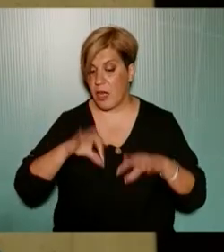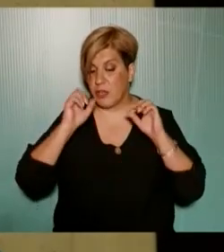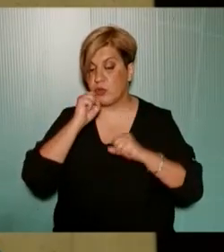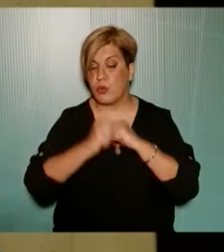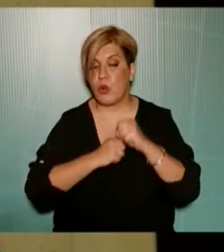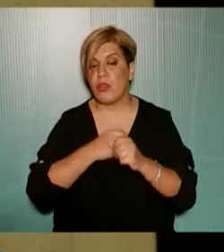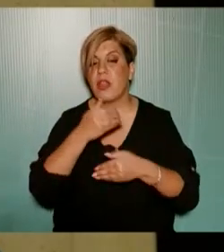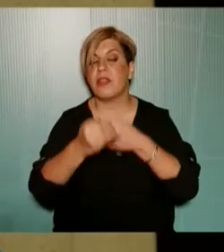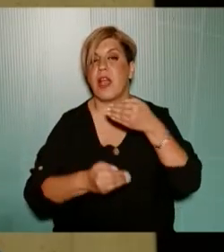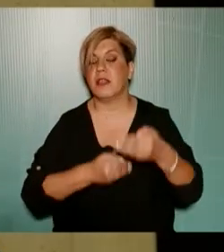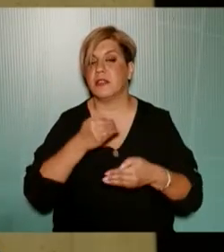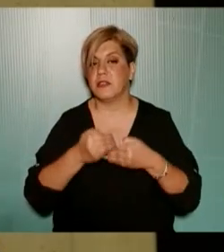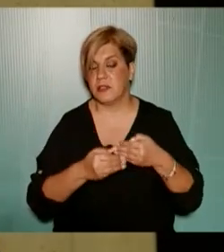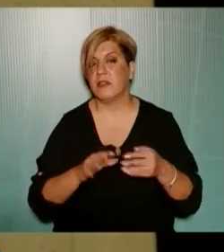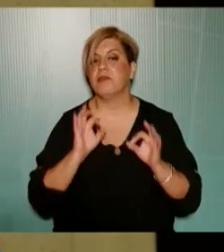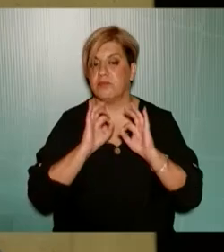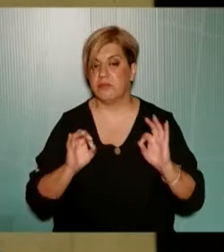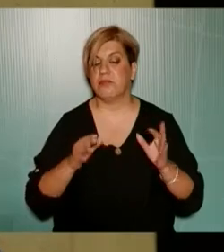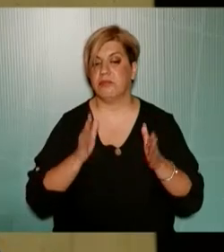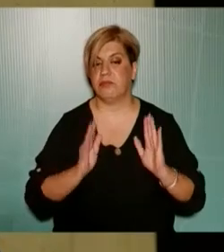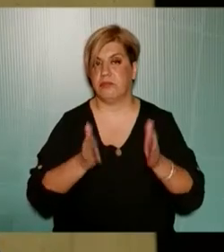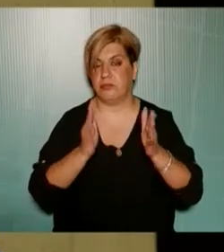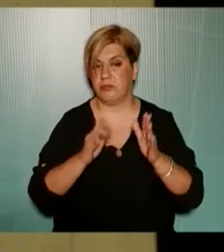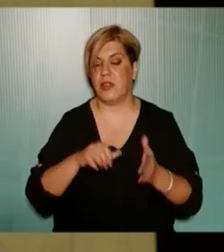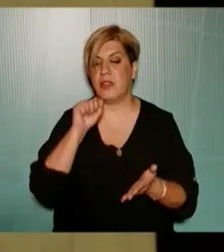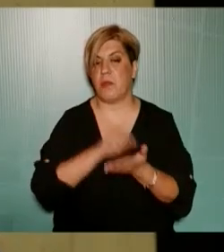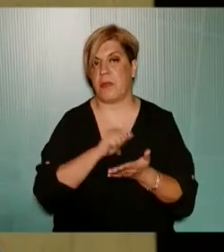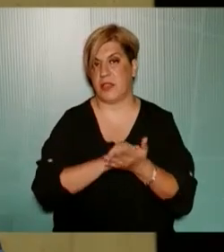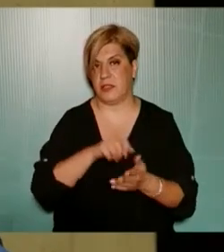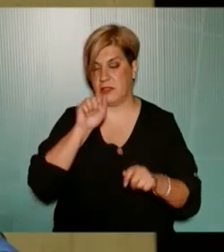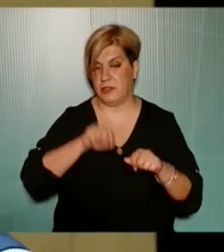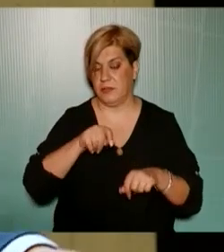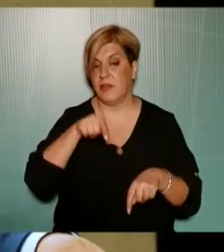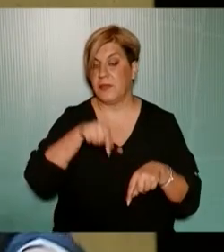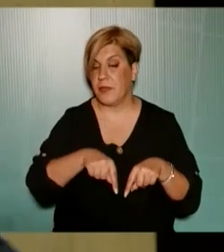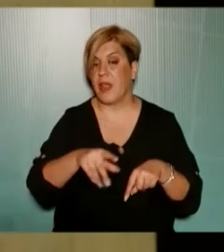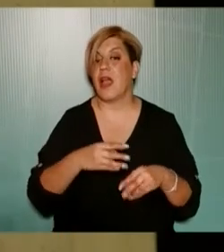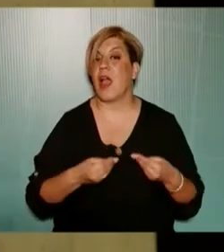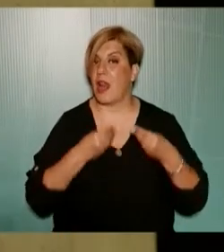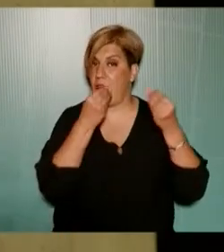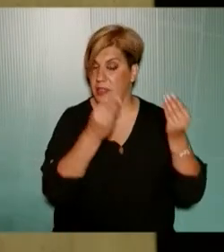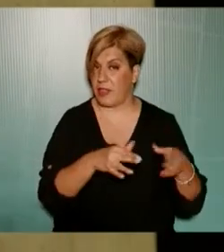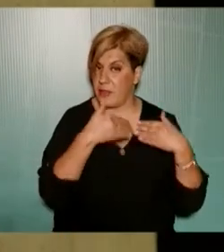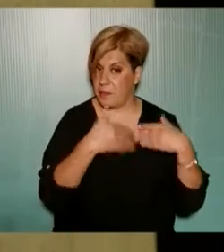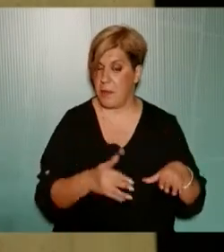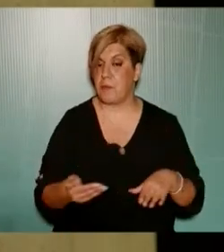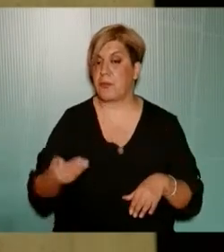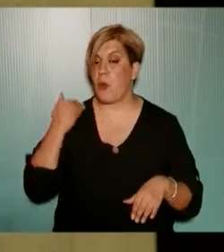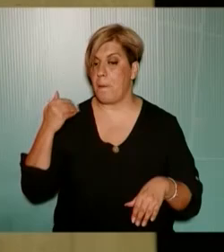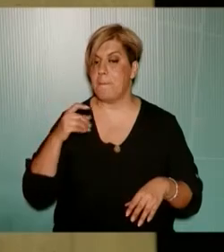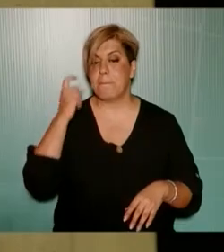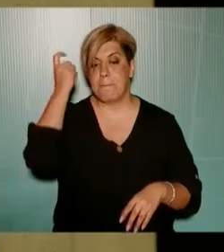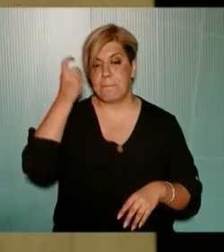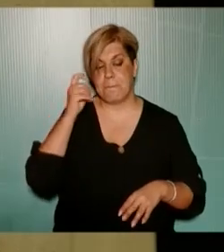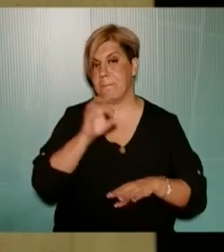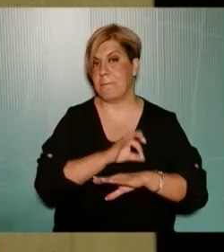χρόνου τις διαδικασίες για να προχωρήσουμε στην δημοπράτησή της. Επίσης ανατέθηκε ήδη η προμελέτη και